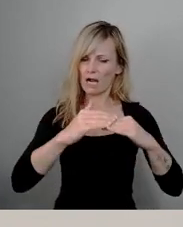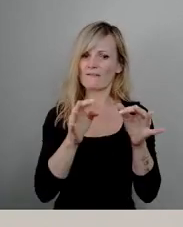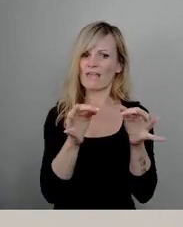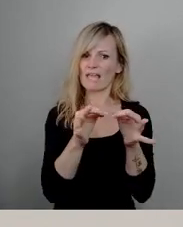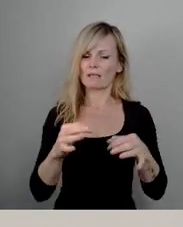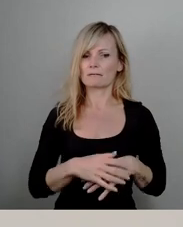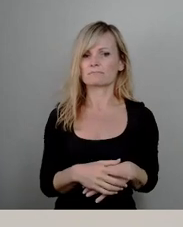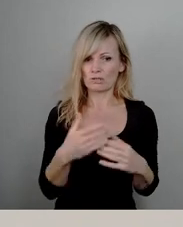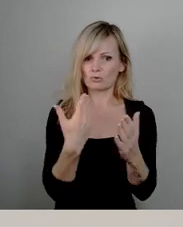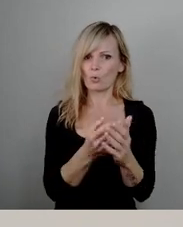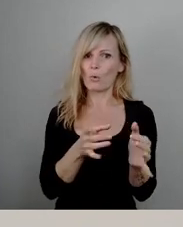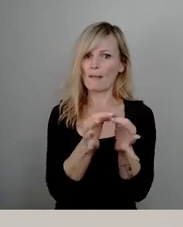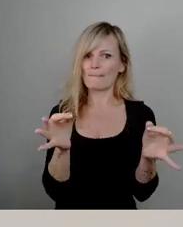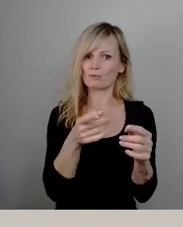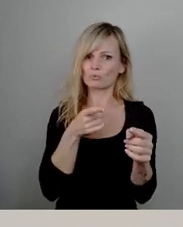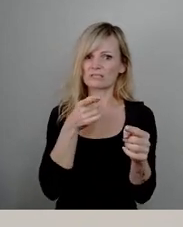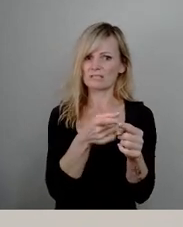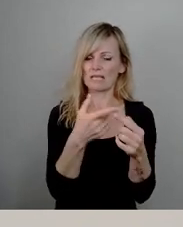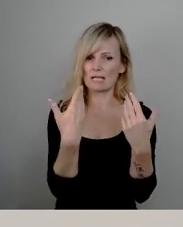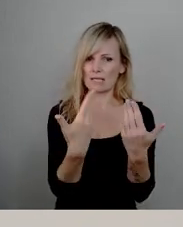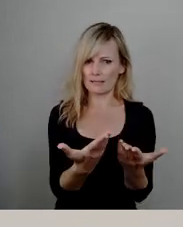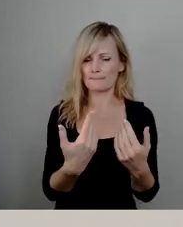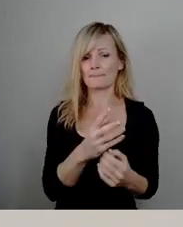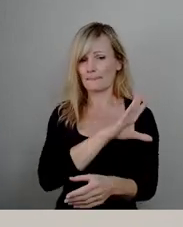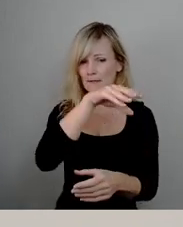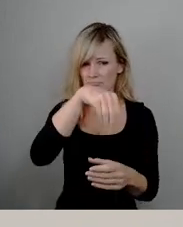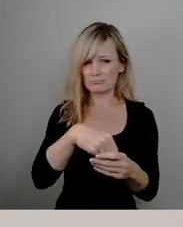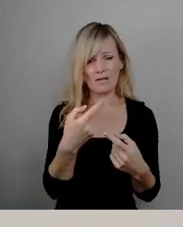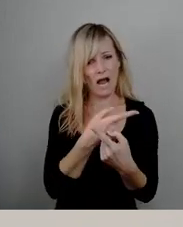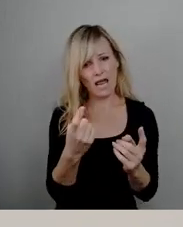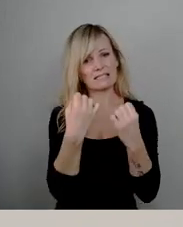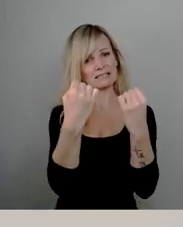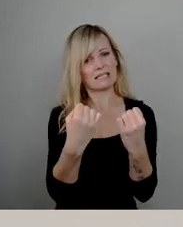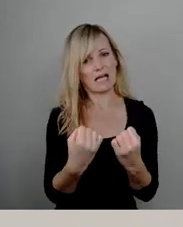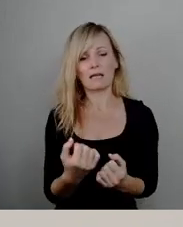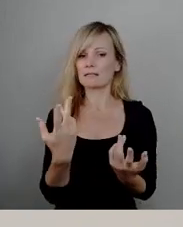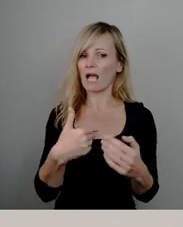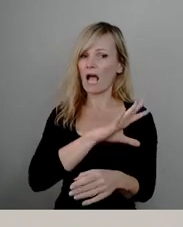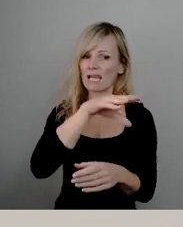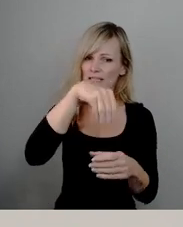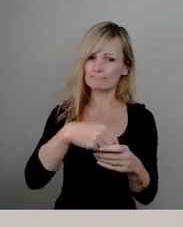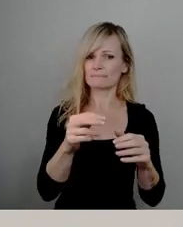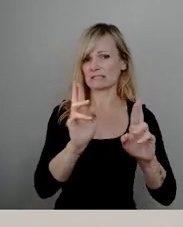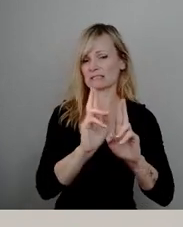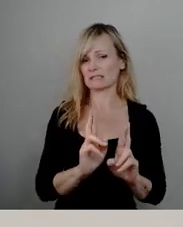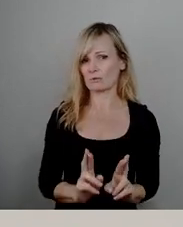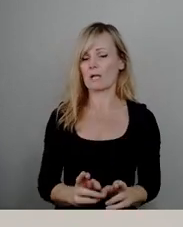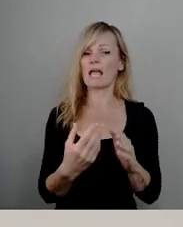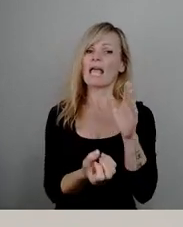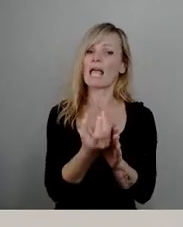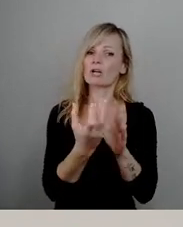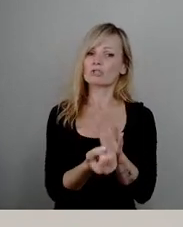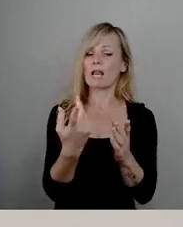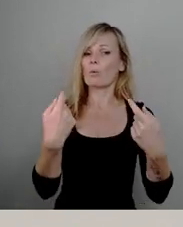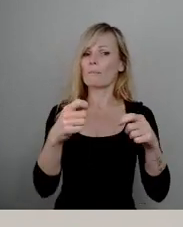ist Bemessungsziel moderner Konstruktionen und berücksichtigt alle erforderlichen Sicherheiten für Risiken der Herstellung, der Baustoffe und der Nutzung.